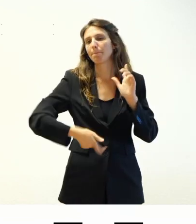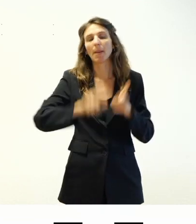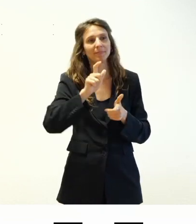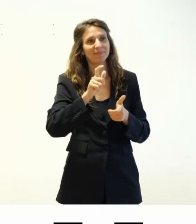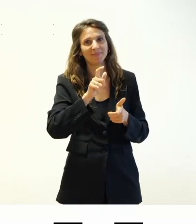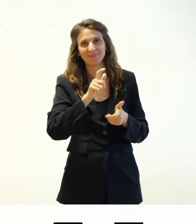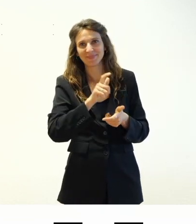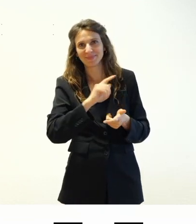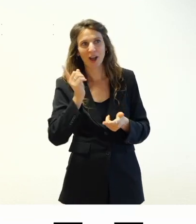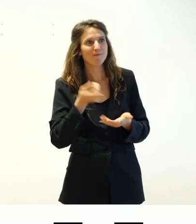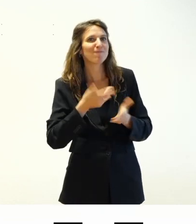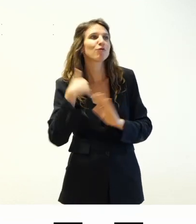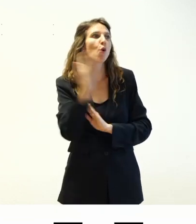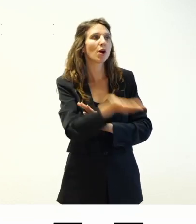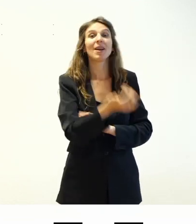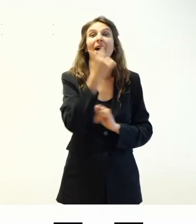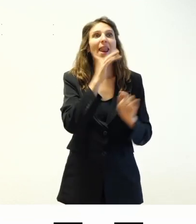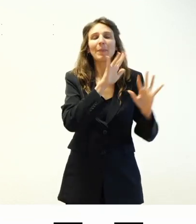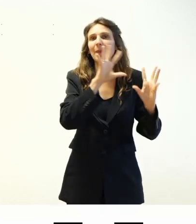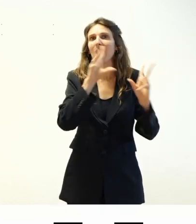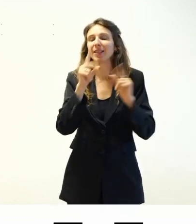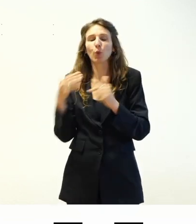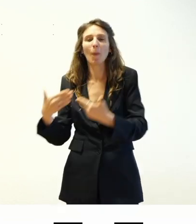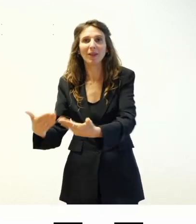cerco di andare molto rapidamente sugli altri allora